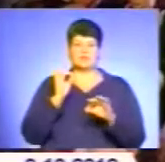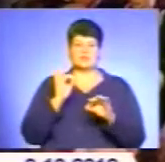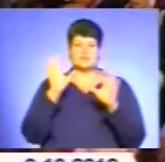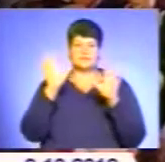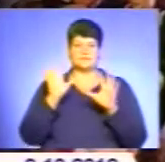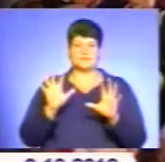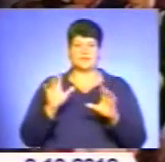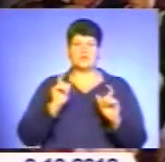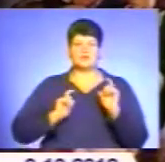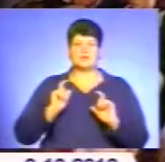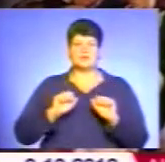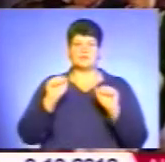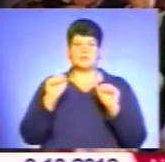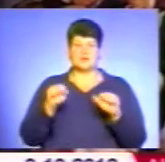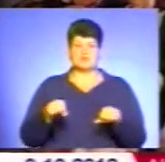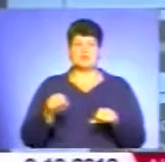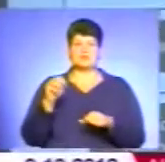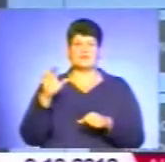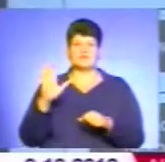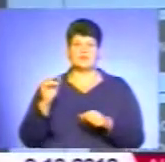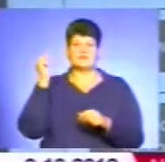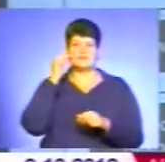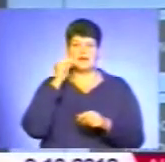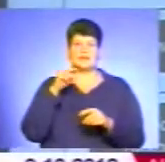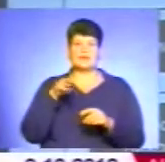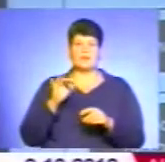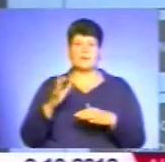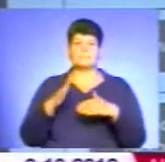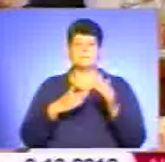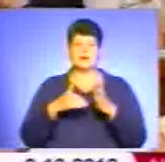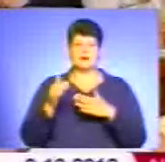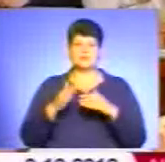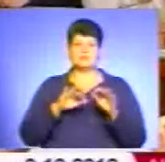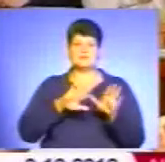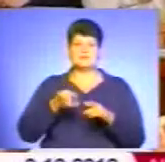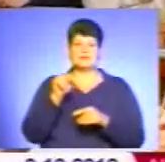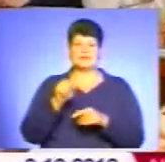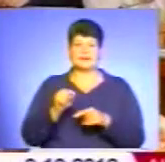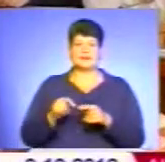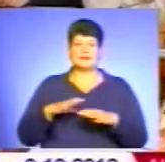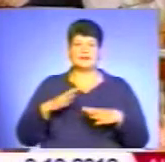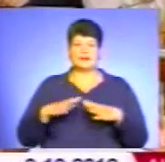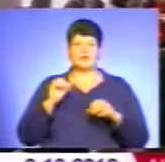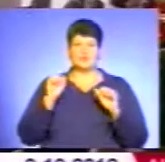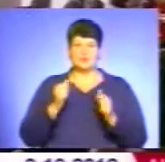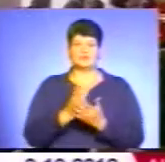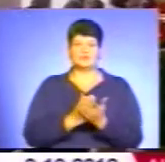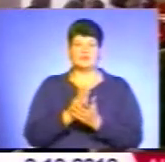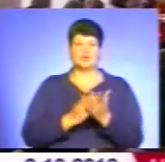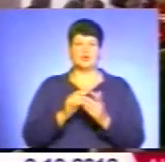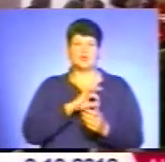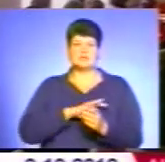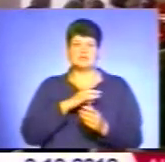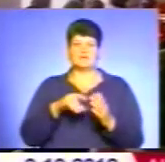Студенти правничого відділення вивчають і теорію, і практику. Після таких тренінгів вони можуть слугувати юристами на виборчих